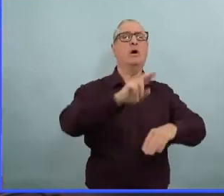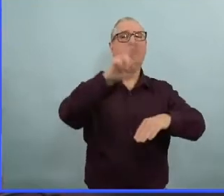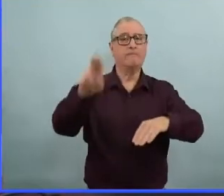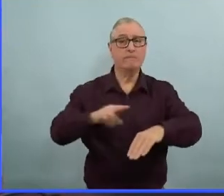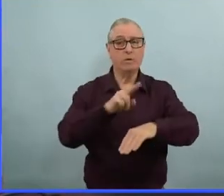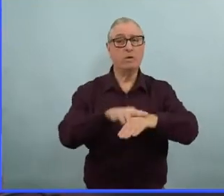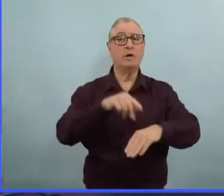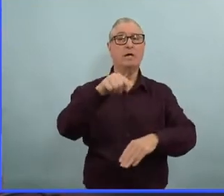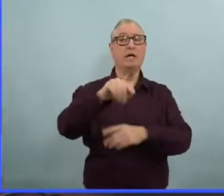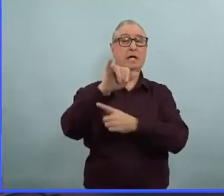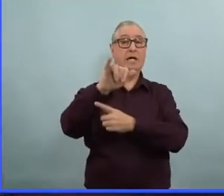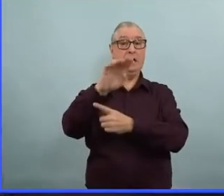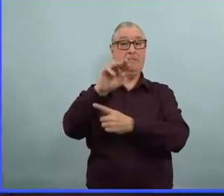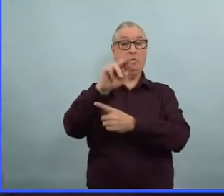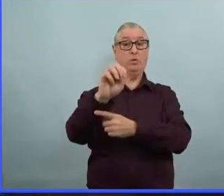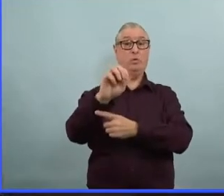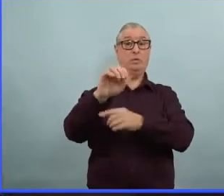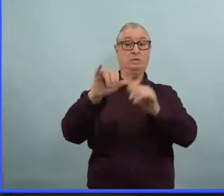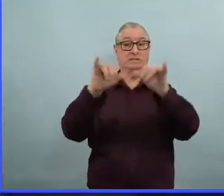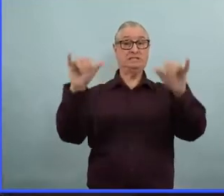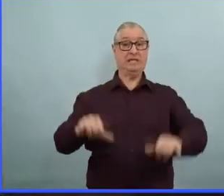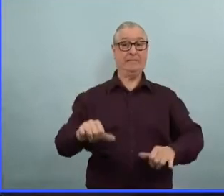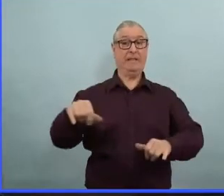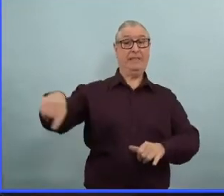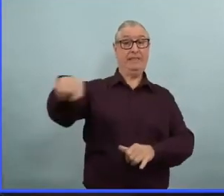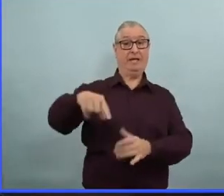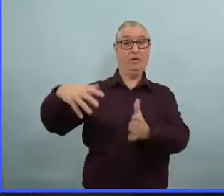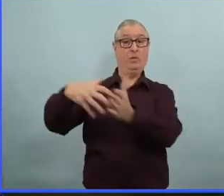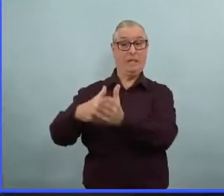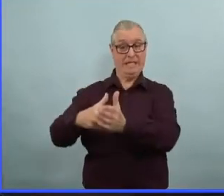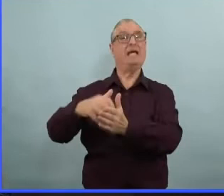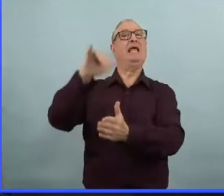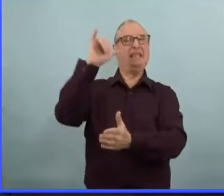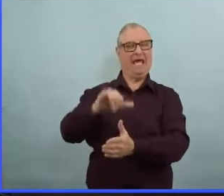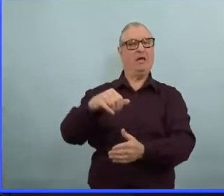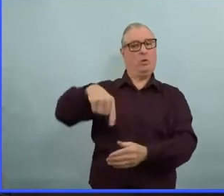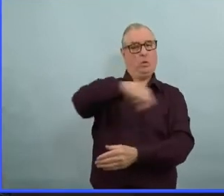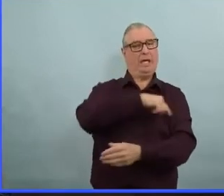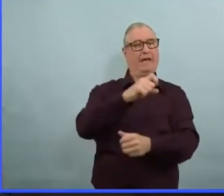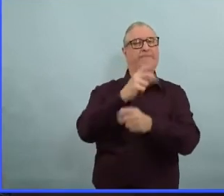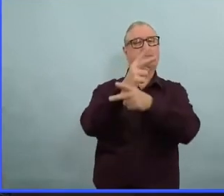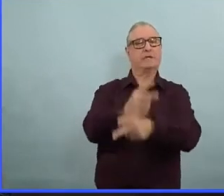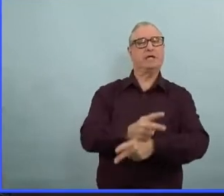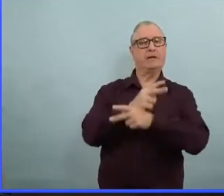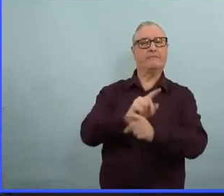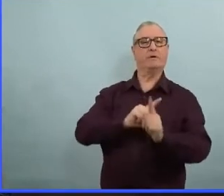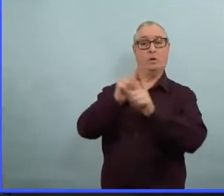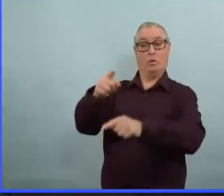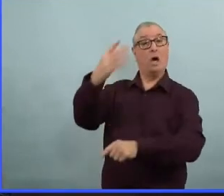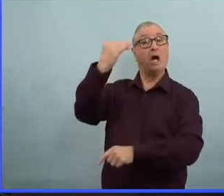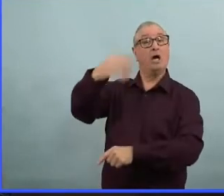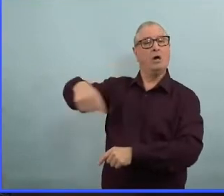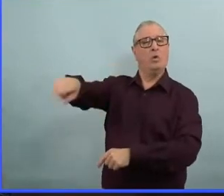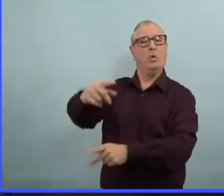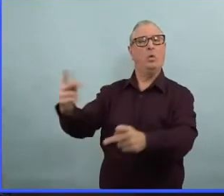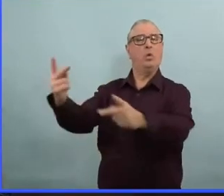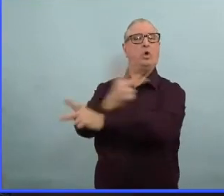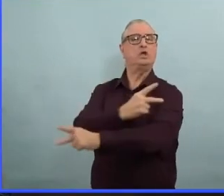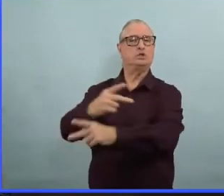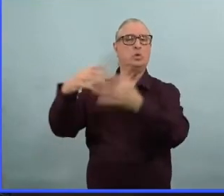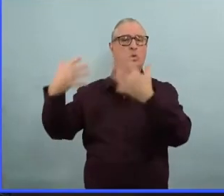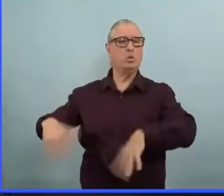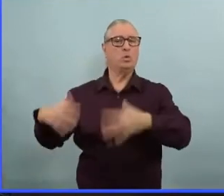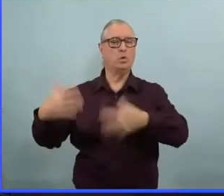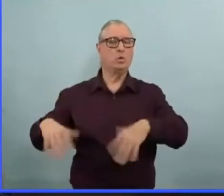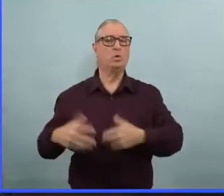considérer de réduire ces rassemblements encore plus. Alors, les professionnels de la santé ne sont pas d'accord avec cette distinction